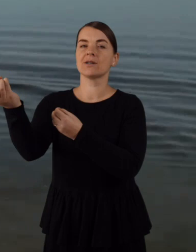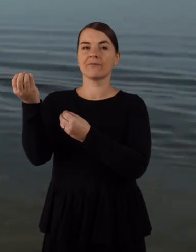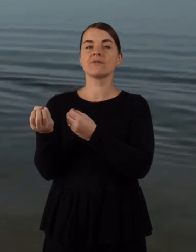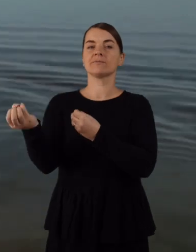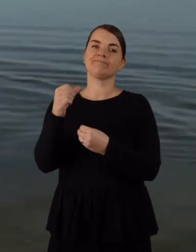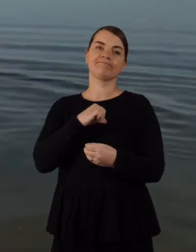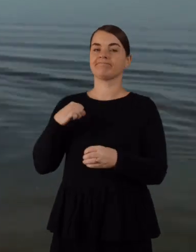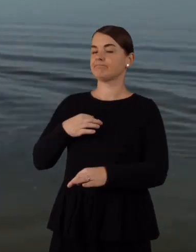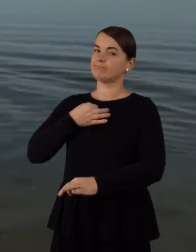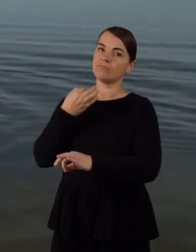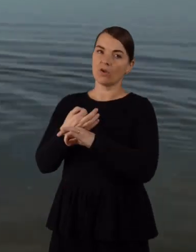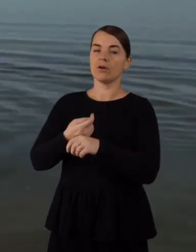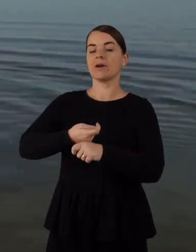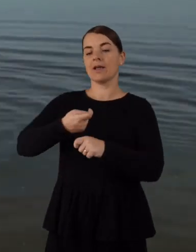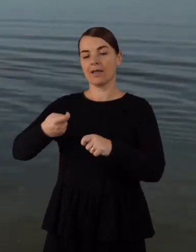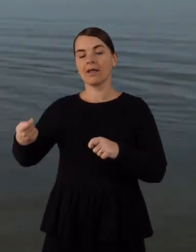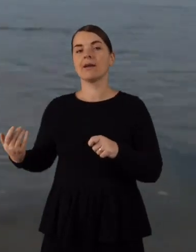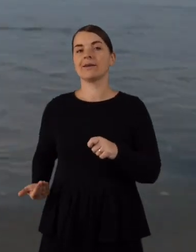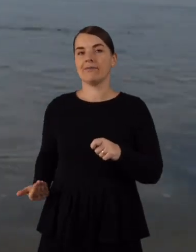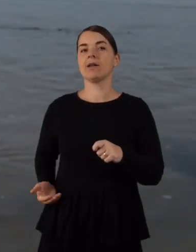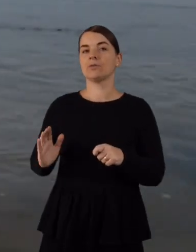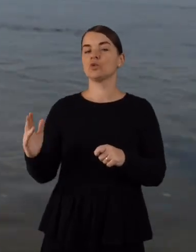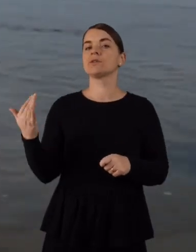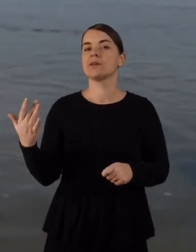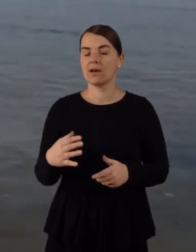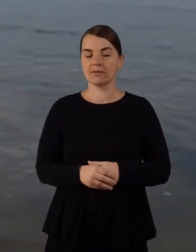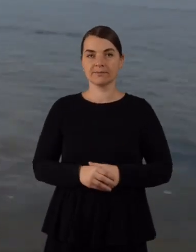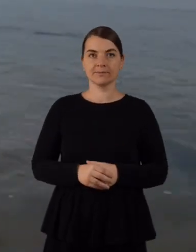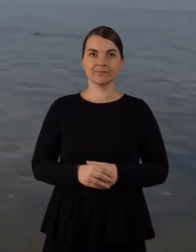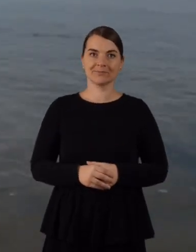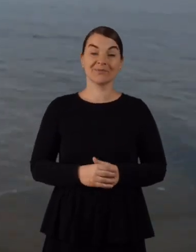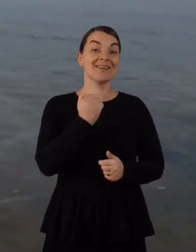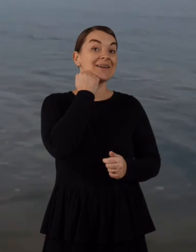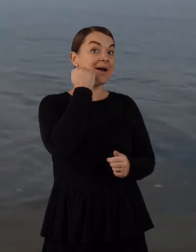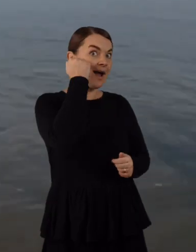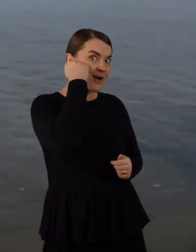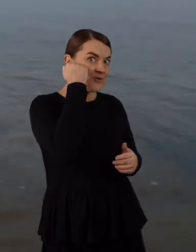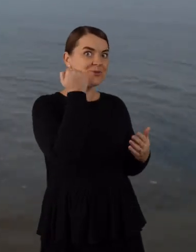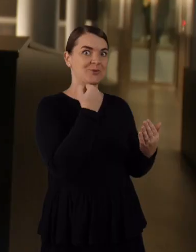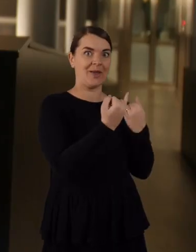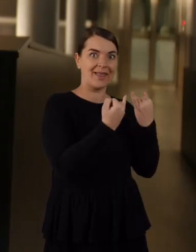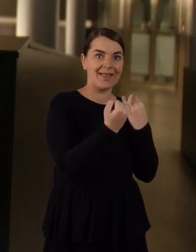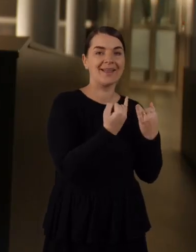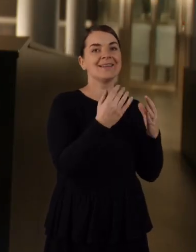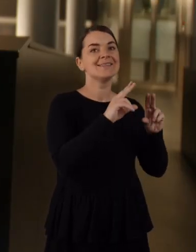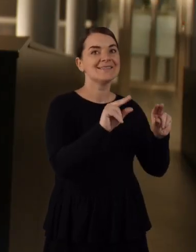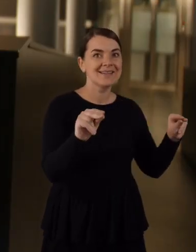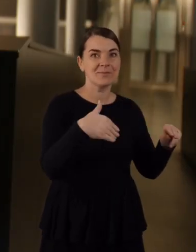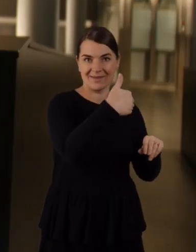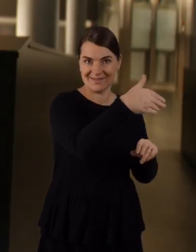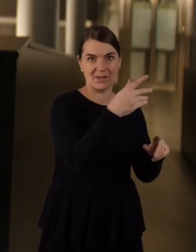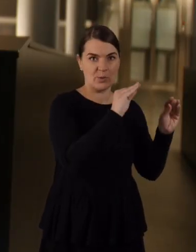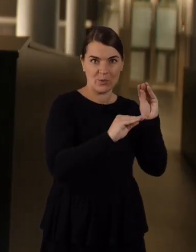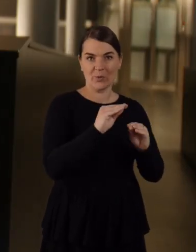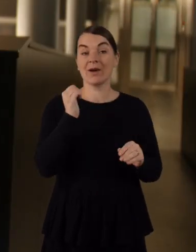visą. Tai va, tai čia mes tik galim prasilginti savo laiką, gyvendami saikingai ir protingai. Ačiū labai ir noriu palinkėti